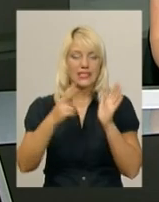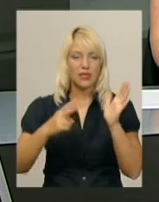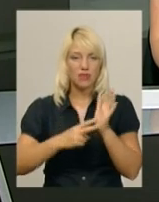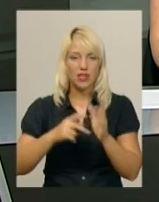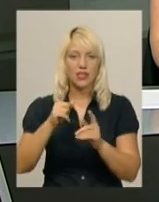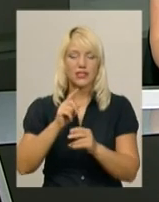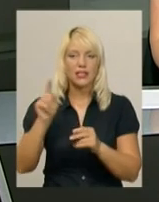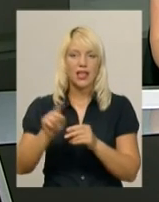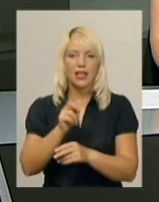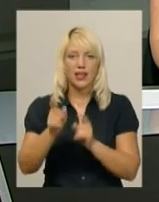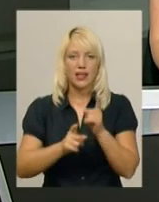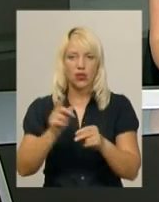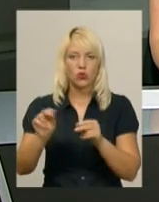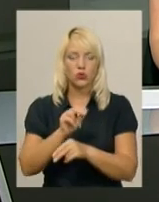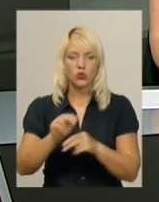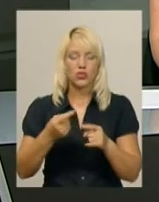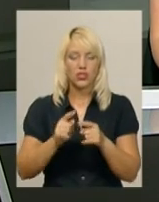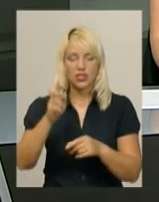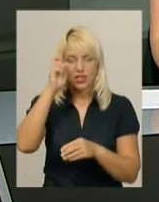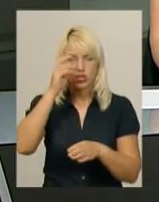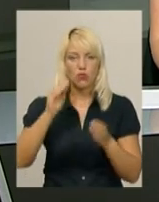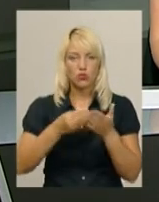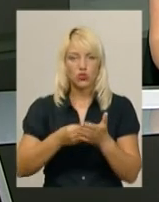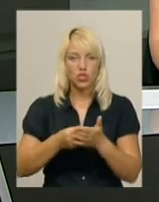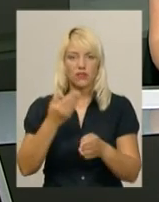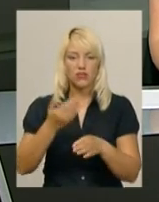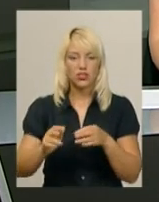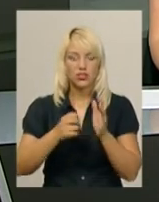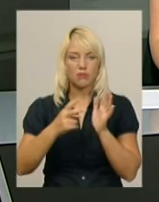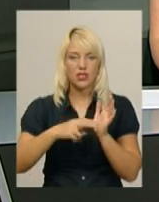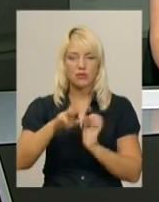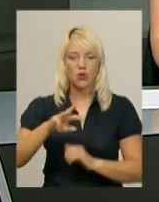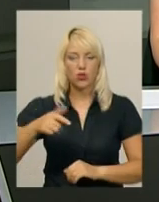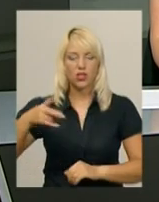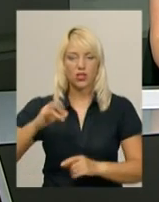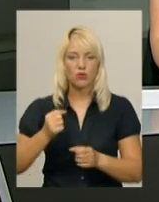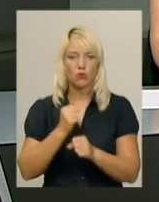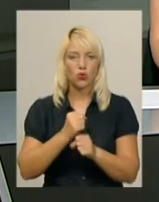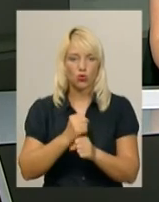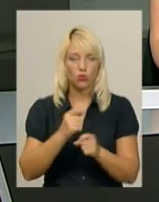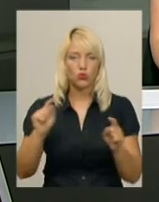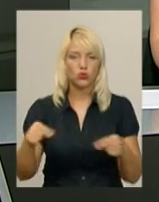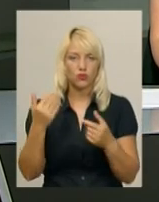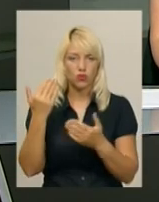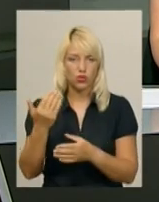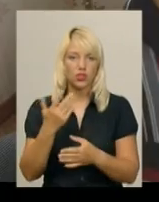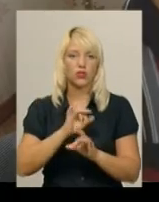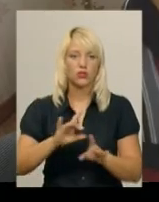держбюджету виділили 213 мільйонів гривень. Про роботу та створення амбулаторій в селах Хмельниччини далі у сюжеті.